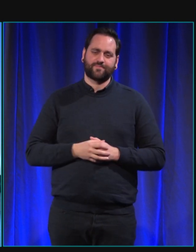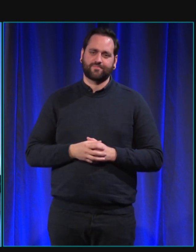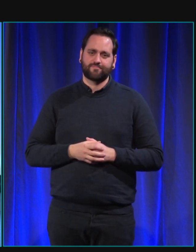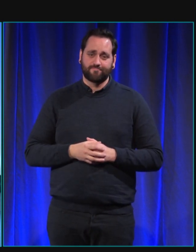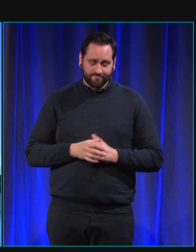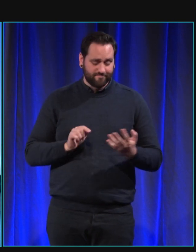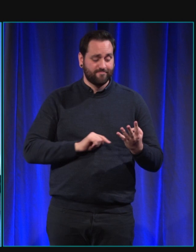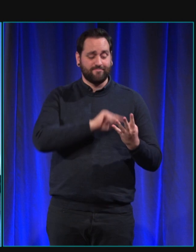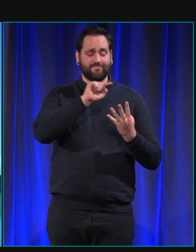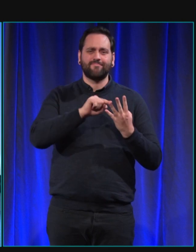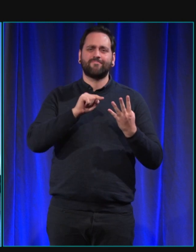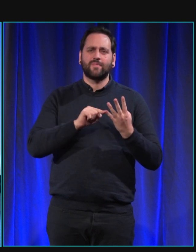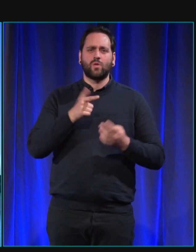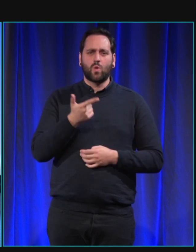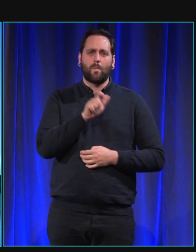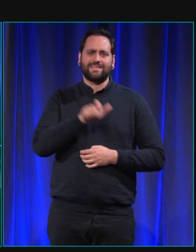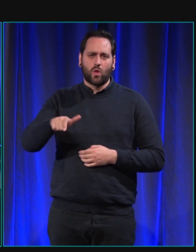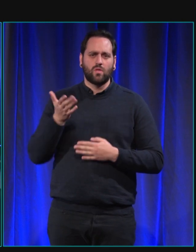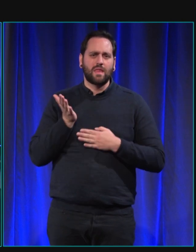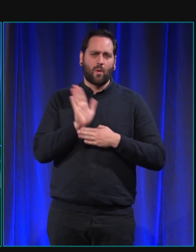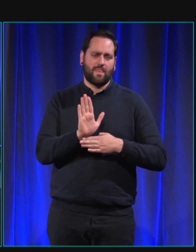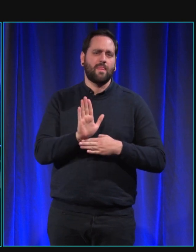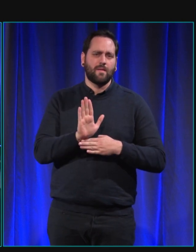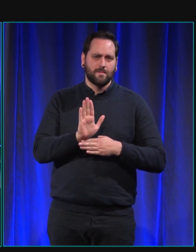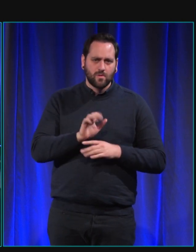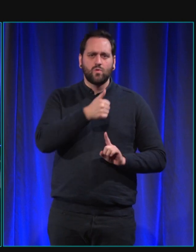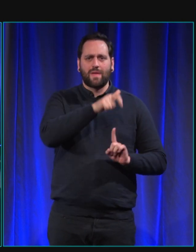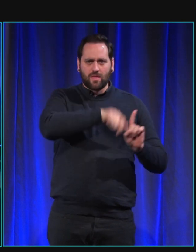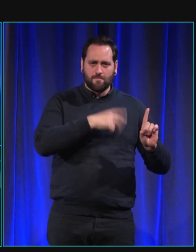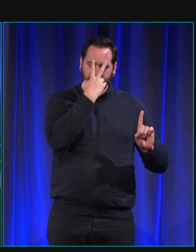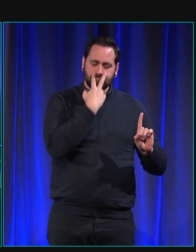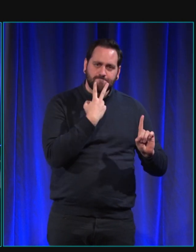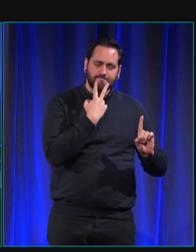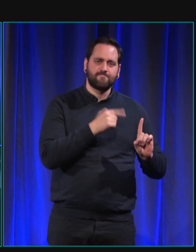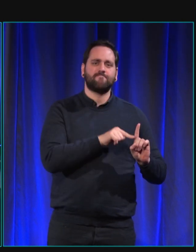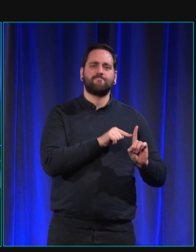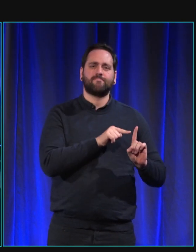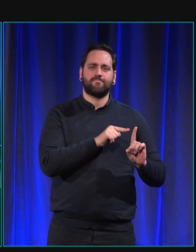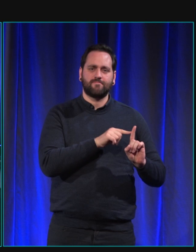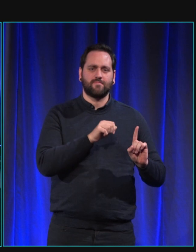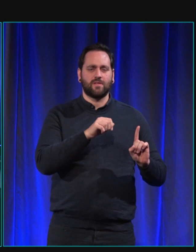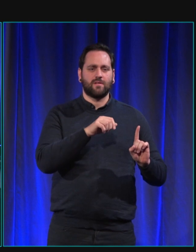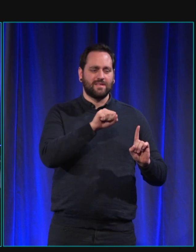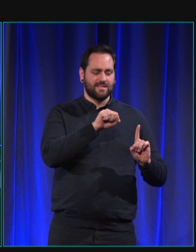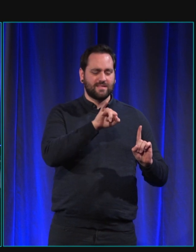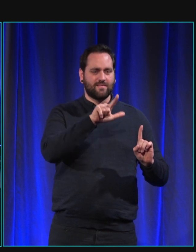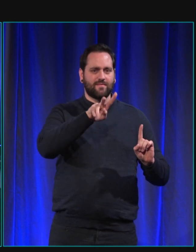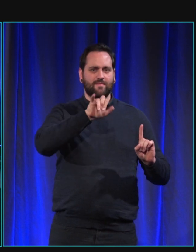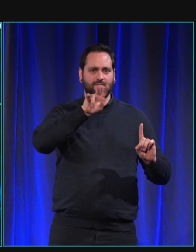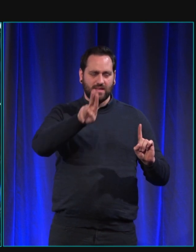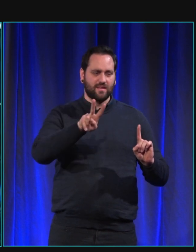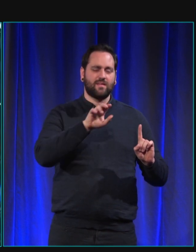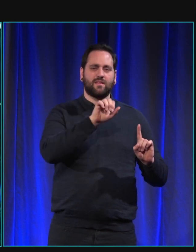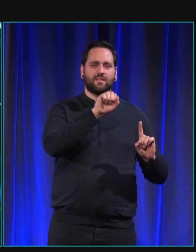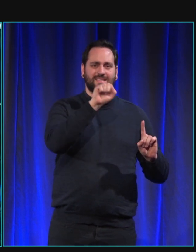chiens d'assistance. Une personne non-voyante qui est Sylvie Tsiégoua. Et puis Mathilde